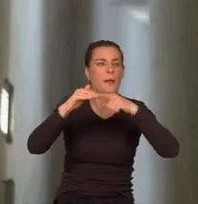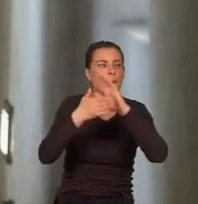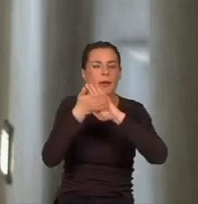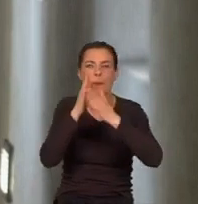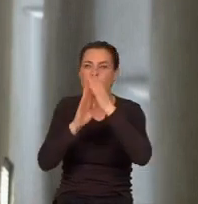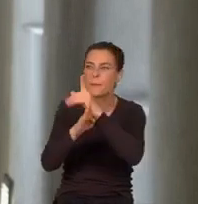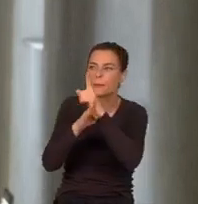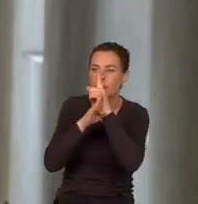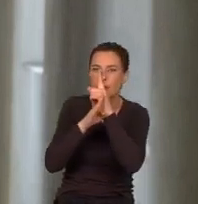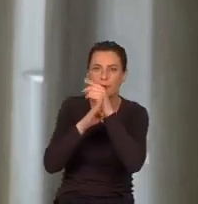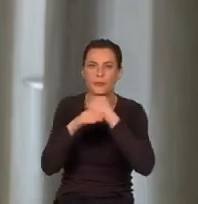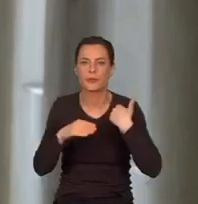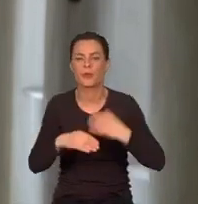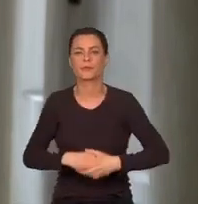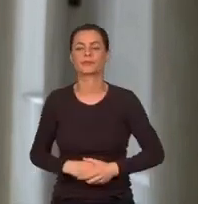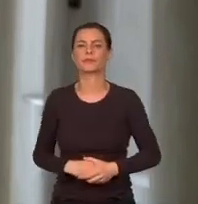chodnikiem.